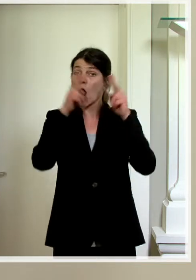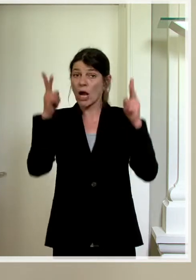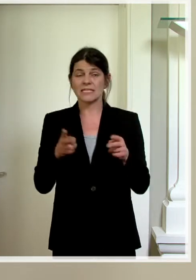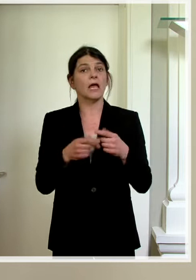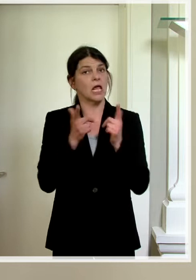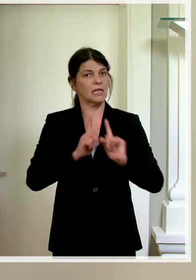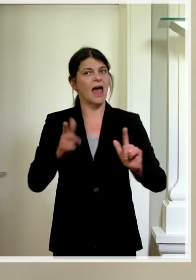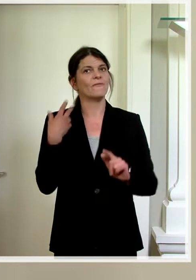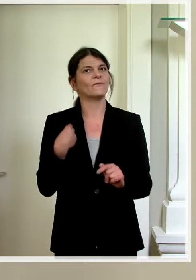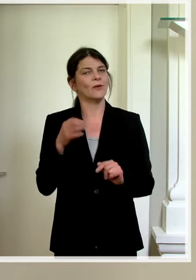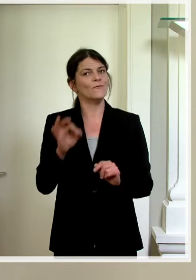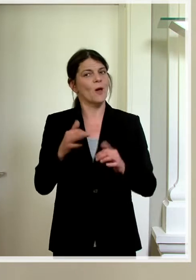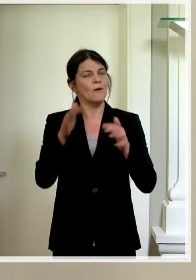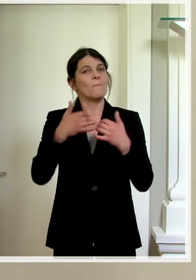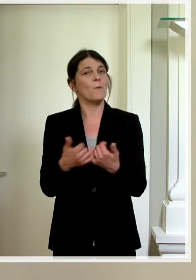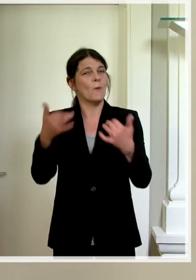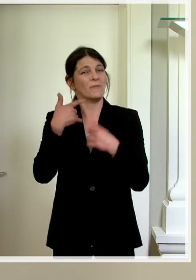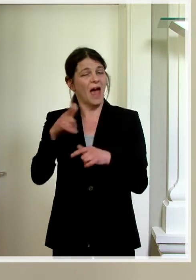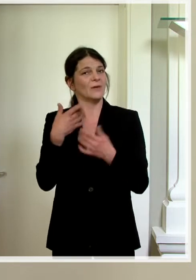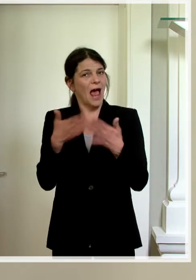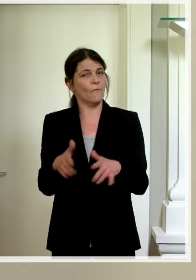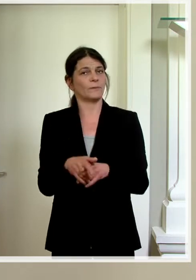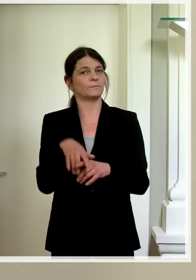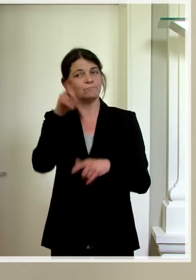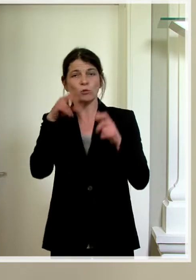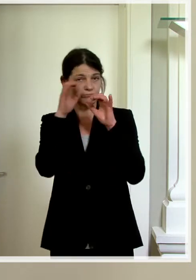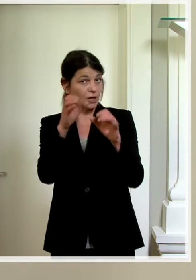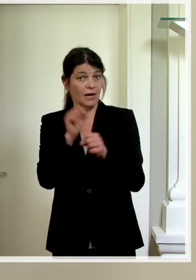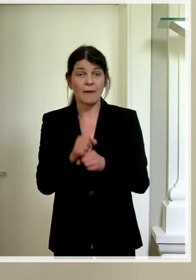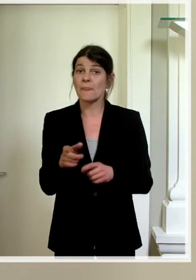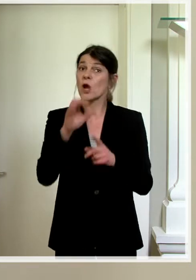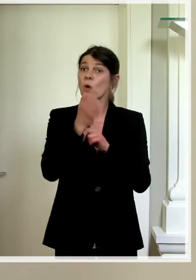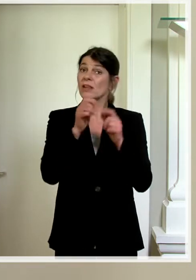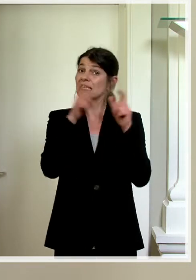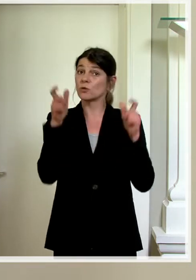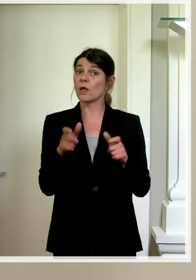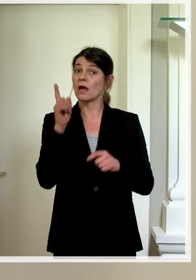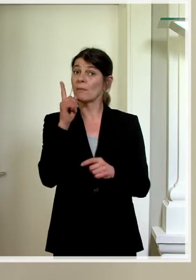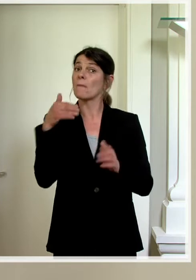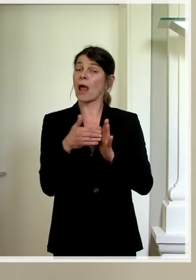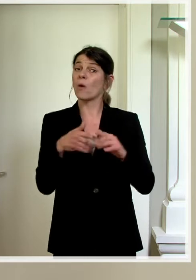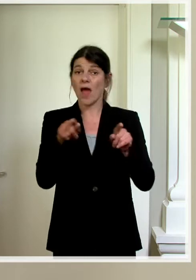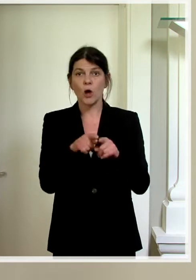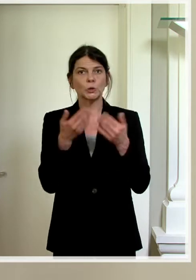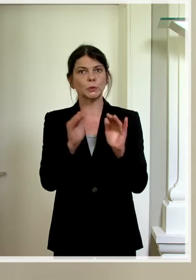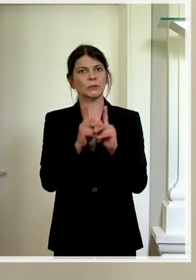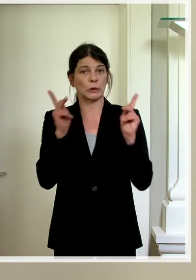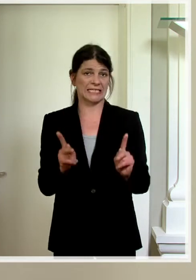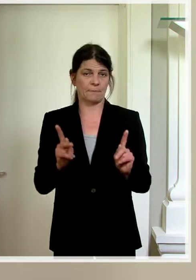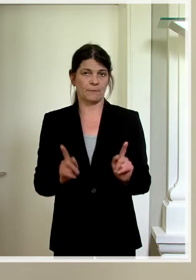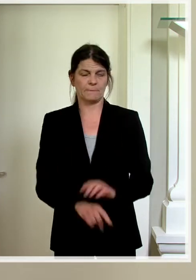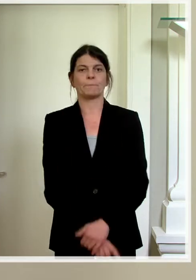dürfen wieder für ihr Publikum öffnen. Die Kulturinstitutionen müssen jedoch ein Schutzkonzept haben.